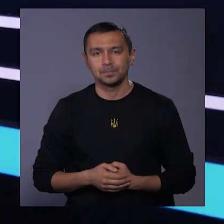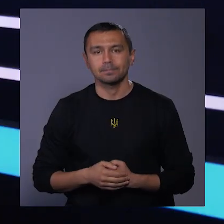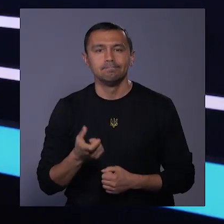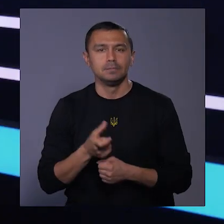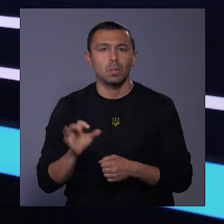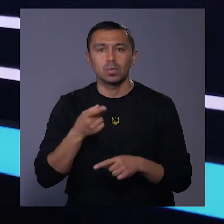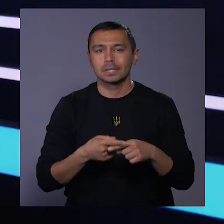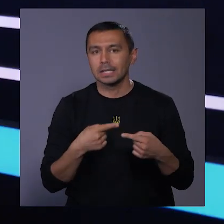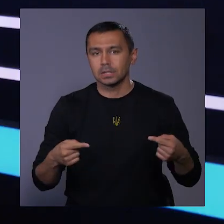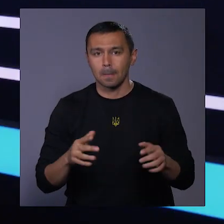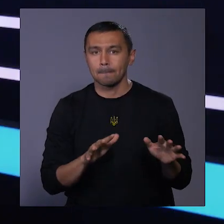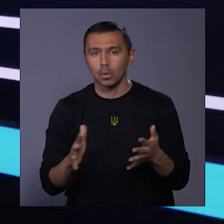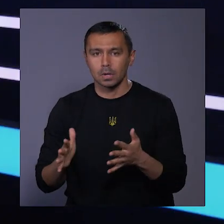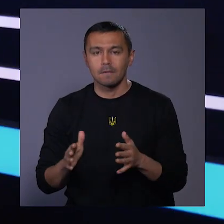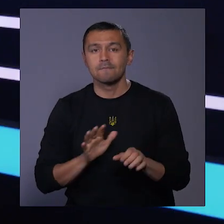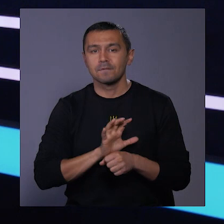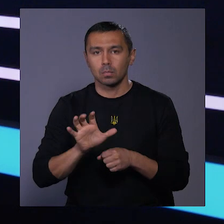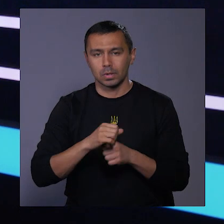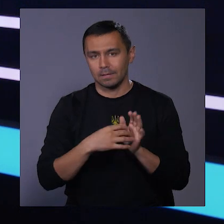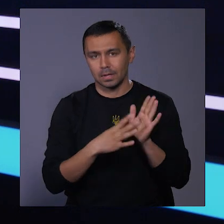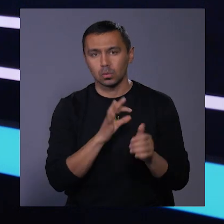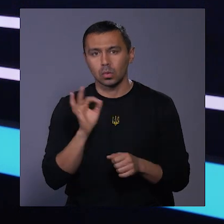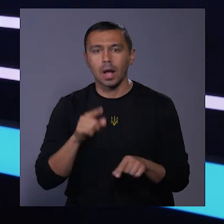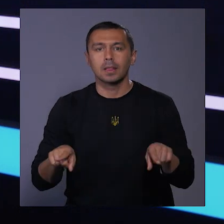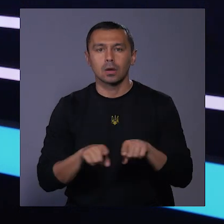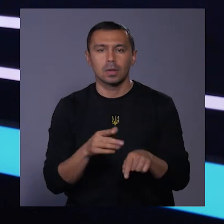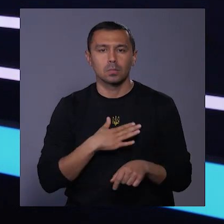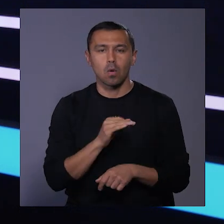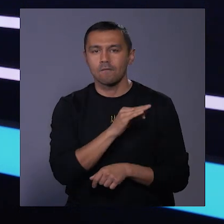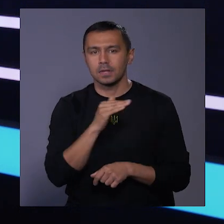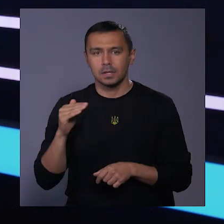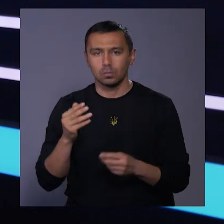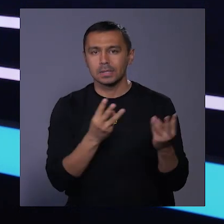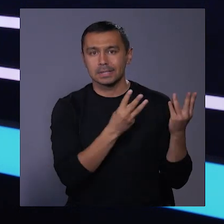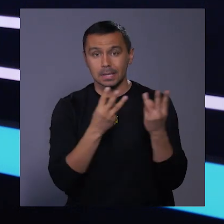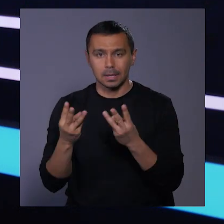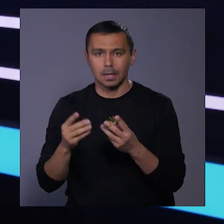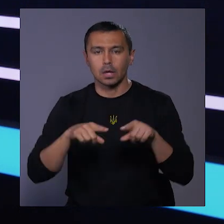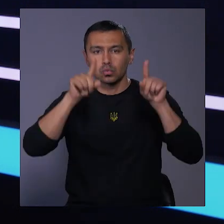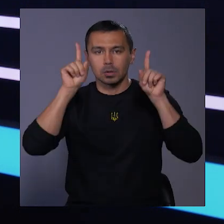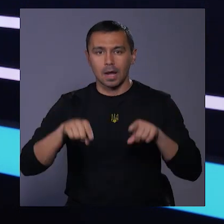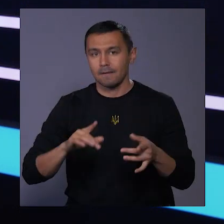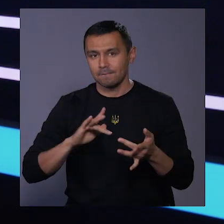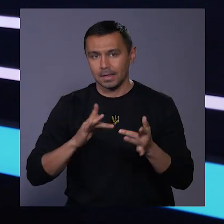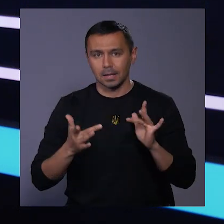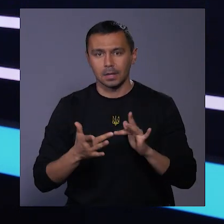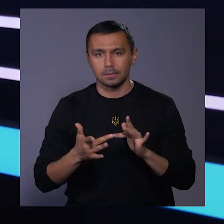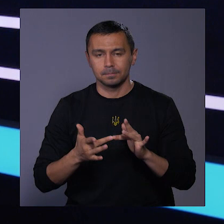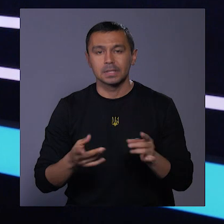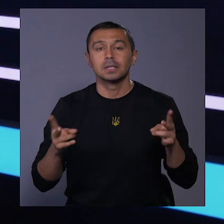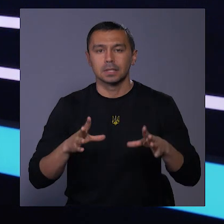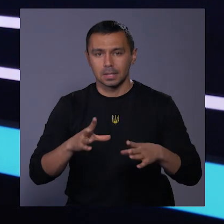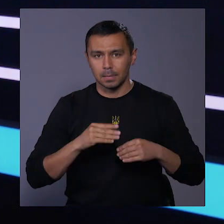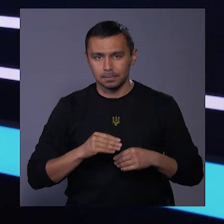Більше про ці та інші події у випуску о 19-тій, а також на нашому офіційному сайті та на сторінках у соціальних мережах.